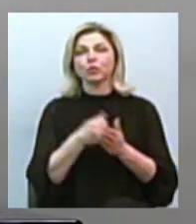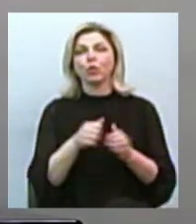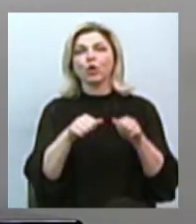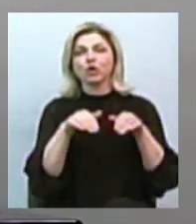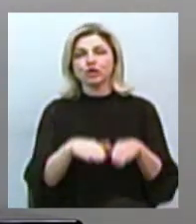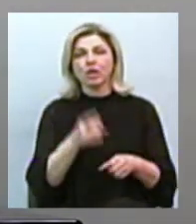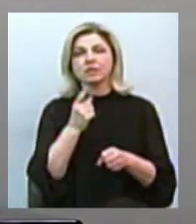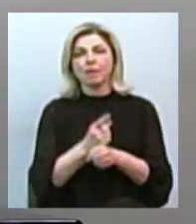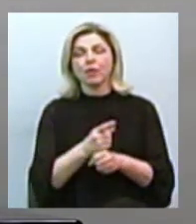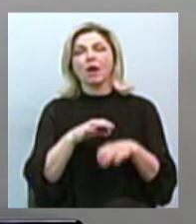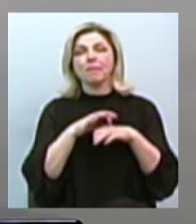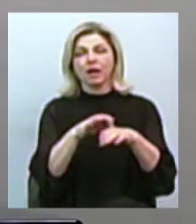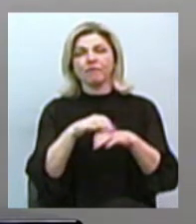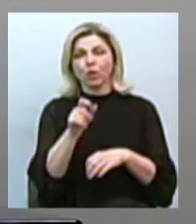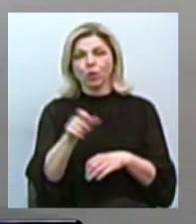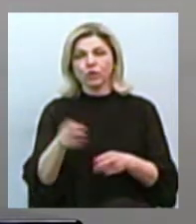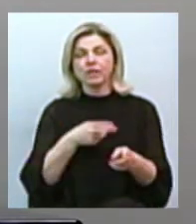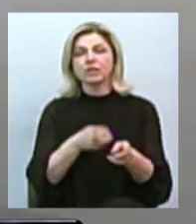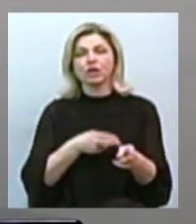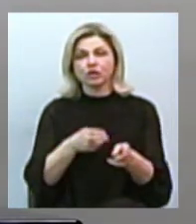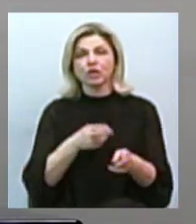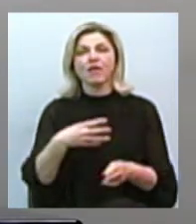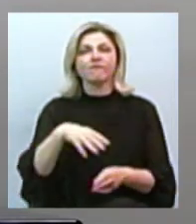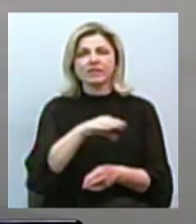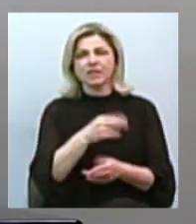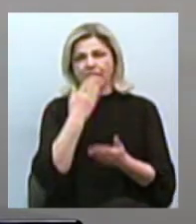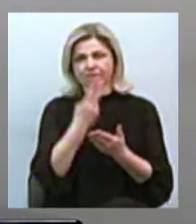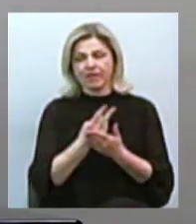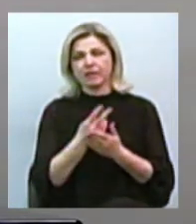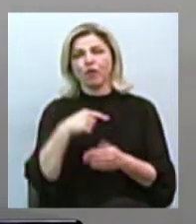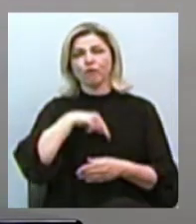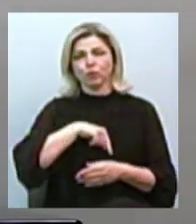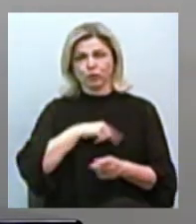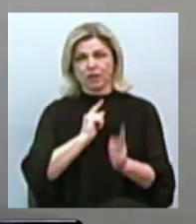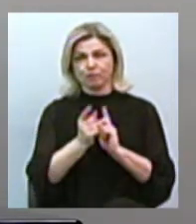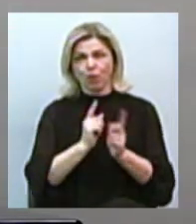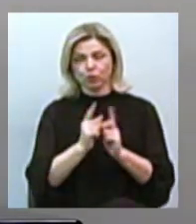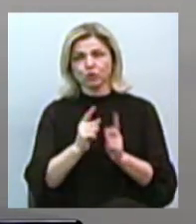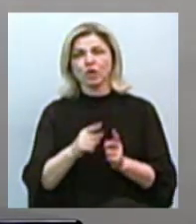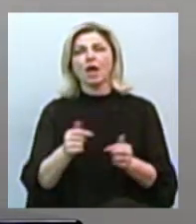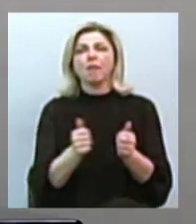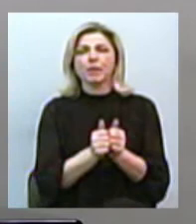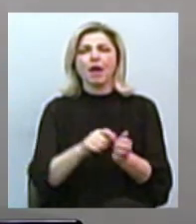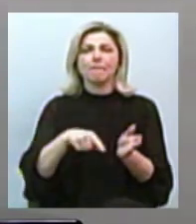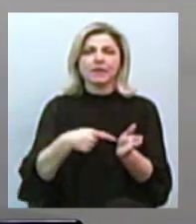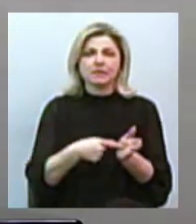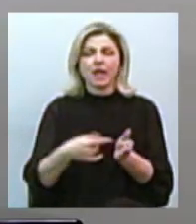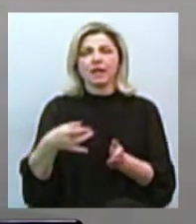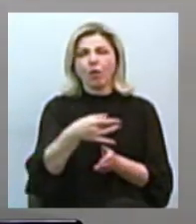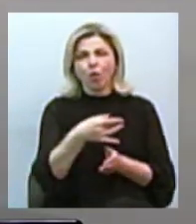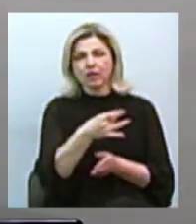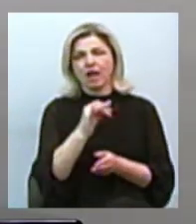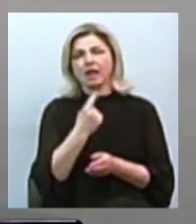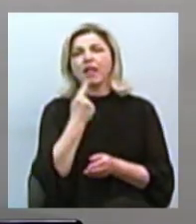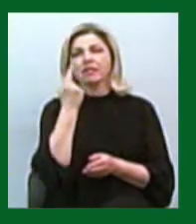заборонено перевезення пасажирів залізничним транспортом в усіх видах внутрішніх сполучень. Тобто це приміські, регіональні та дальні